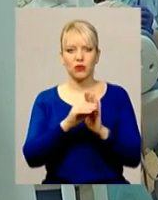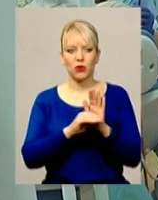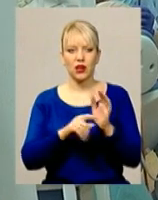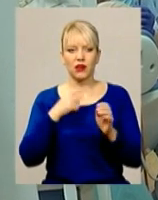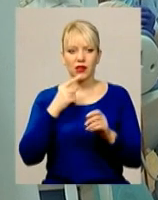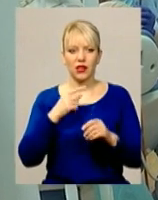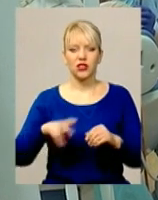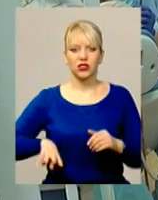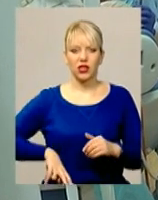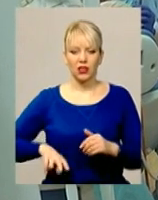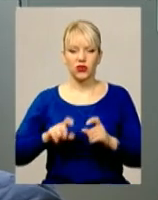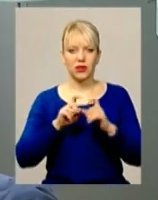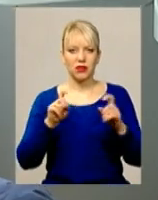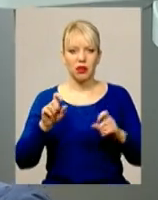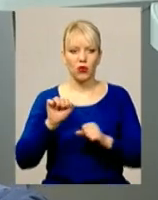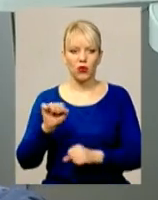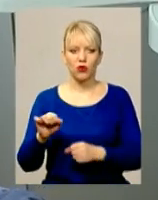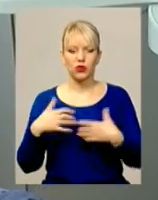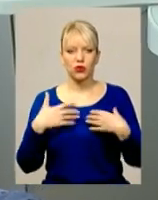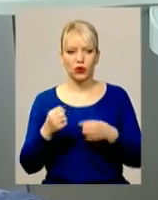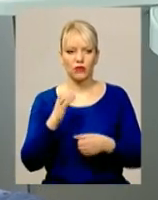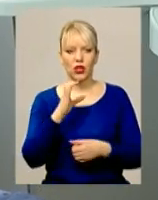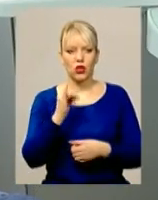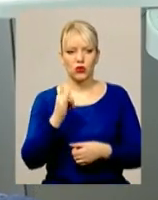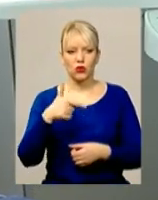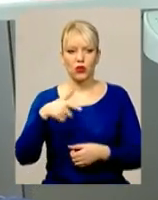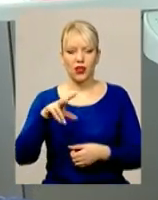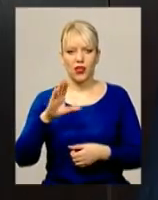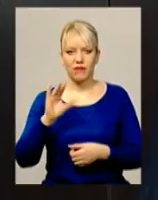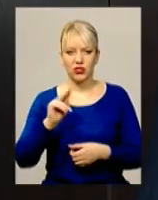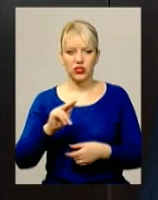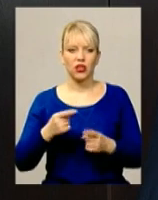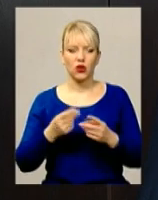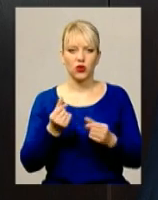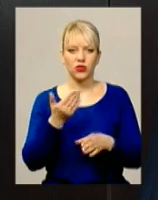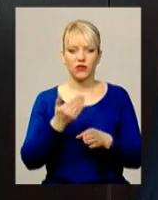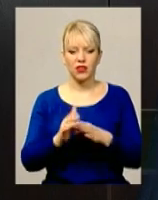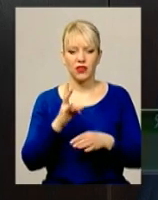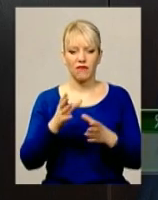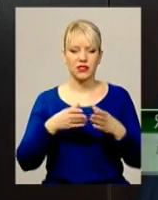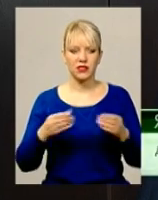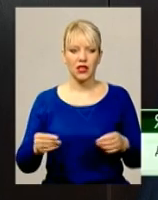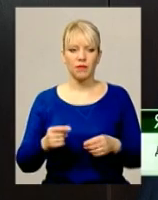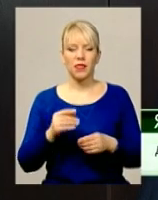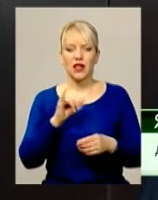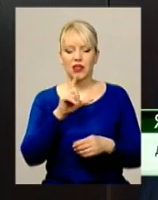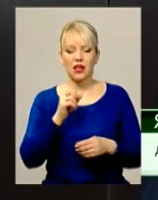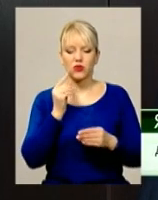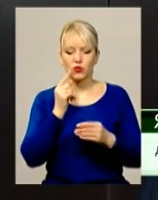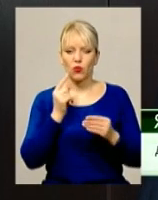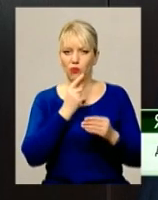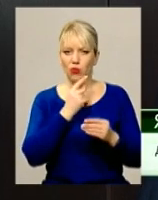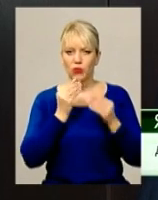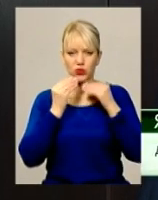директор департаменту охорони здоров'я Яків Цуглевич. Гроші виділять навесні. На зубопротезування в минулому, 17-му році,